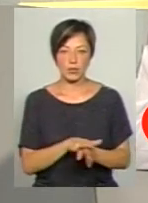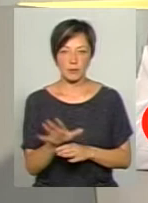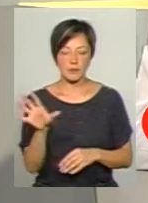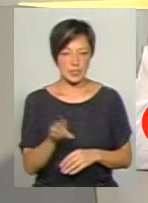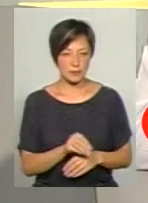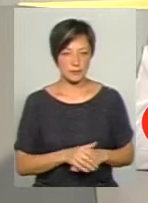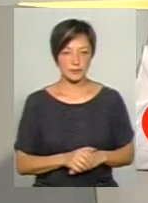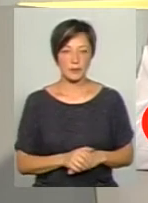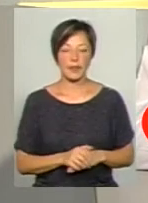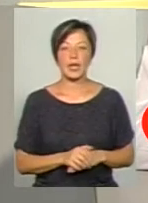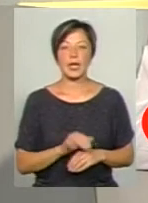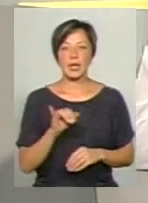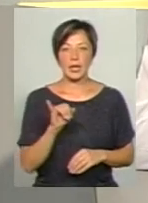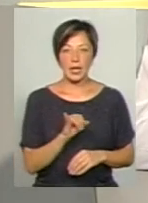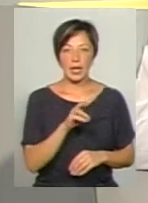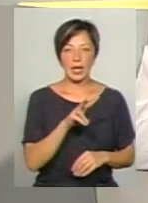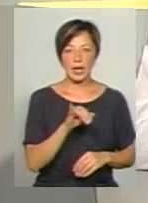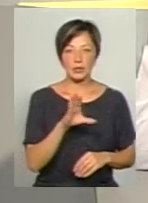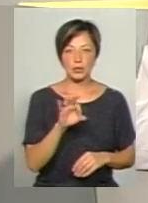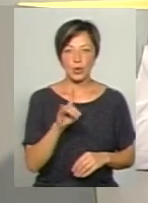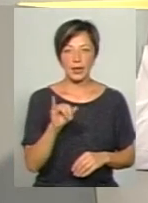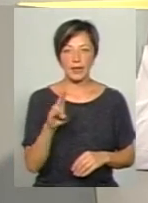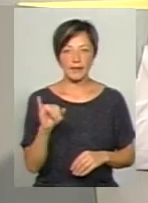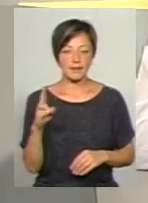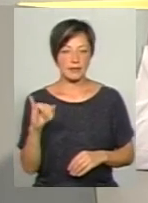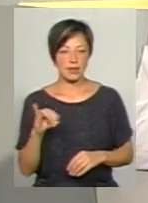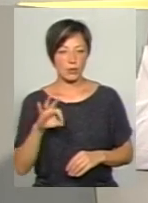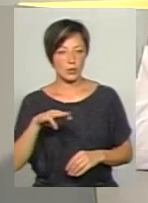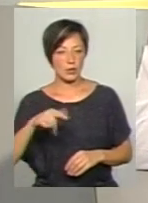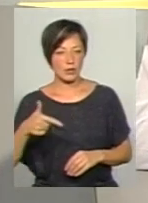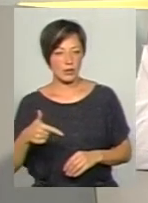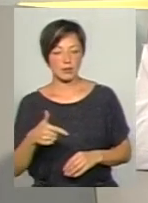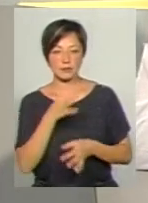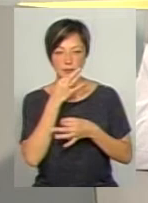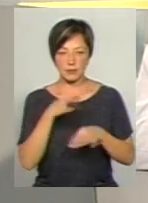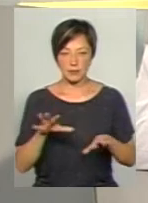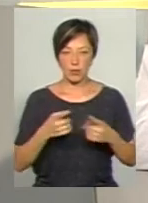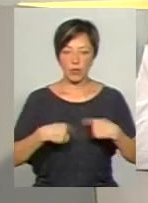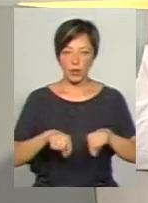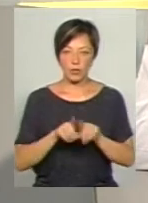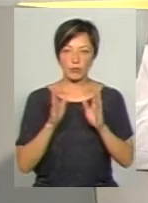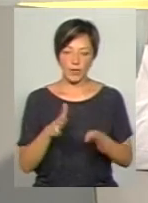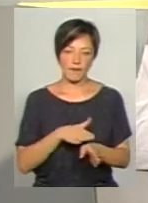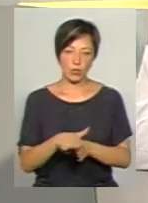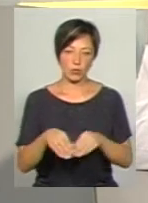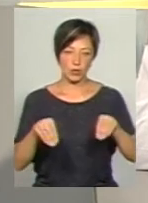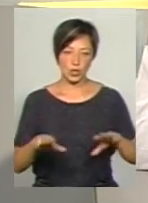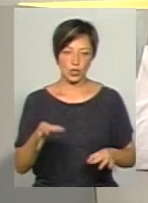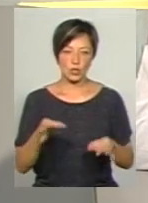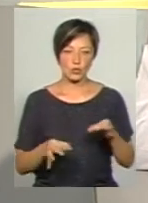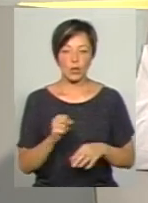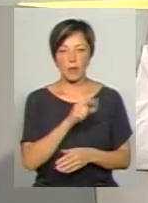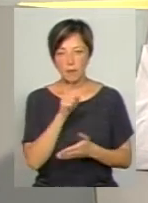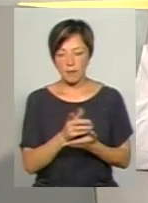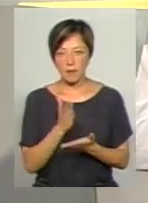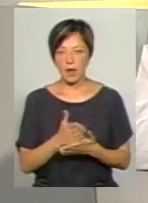І Лісогринівецька об'єднана територіальна громада, як і будь-який інший територіальний орган, однозначно, що буде виконувати рішення суду. Але вона